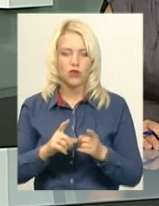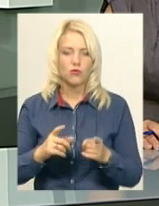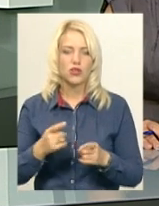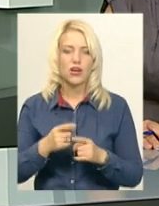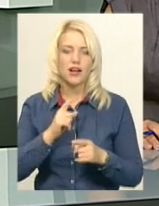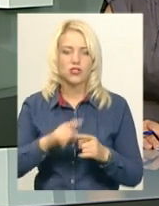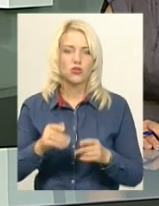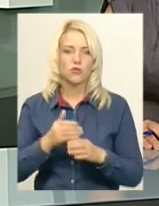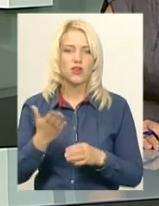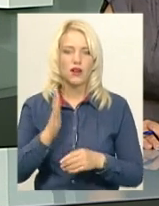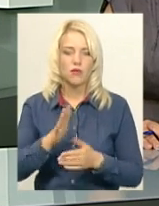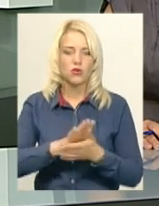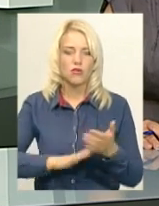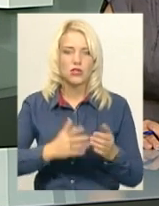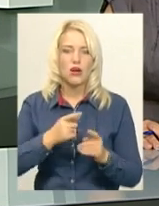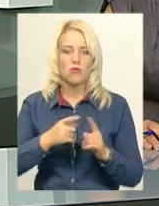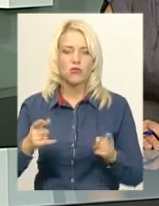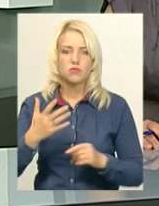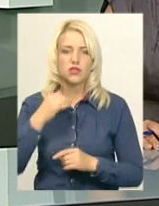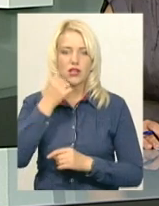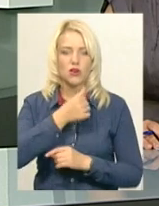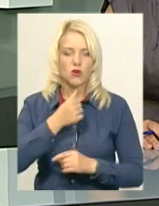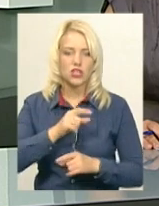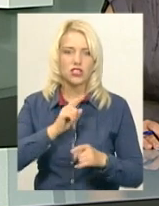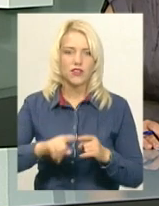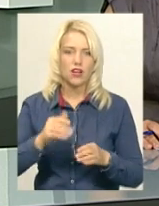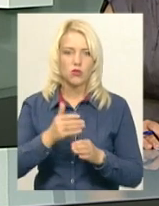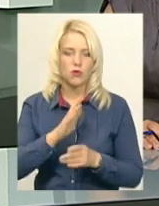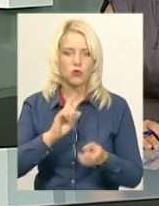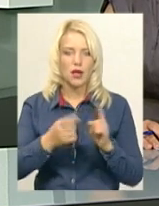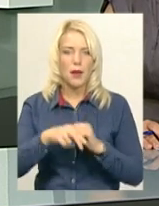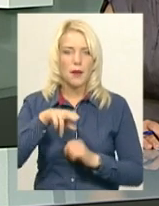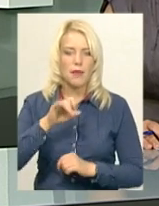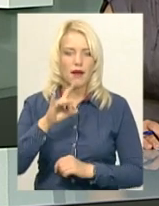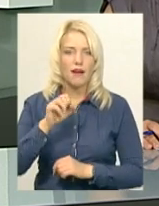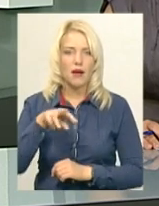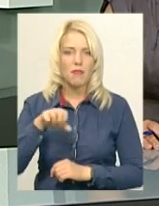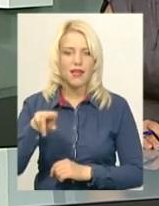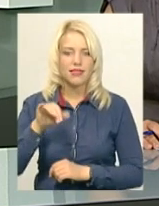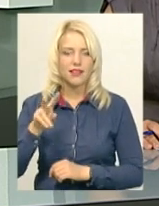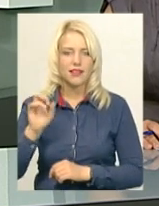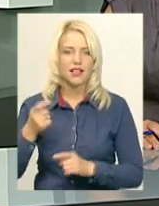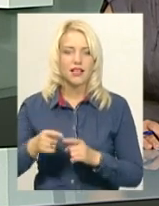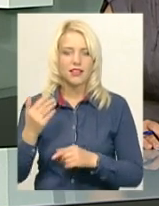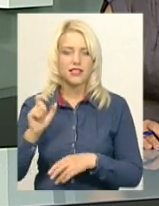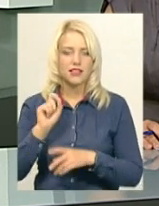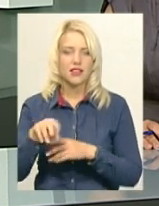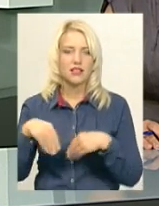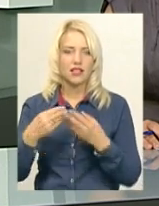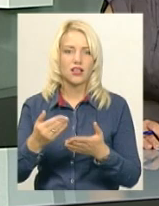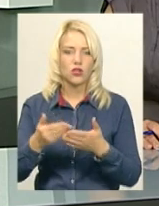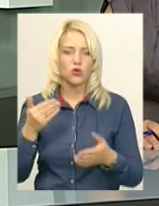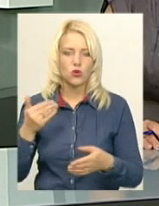відбутися впродовж 5 років, бригади швидкої замінять парамедики. Їхнє завдання – надати догоспітальну допомогу і